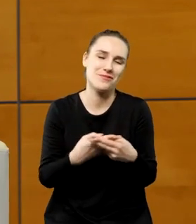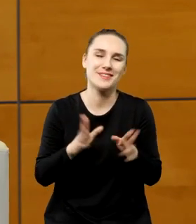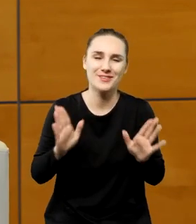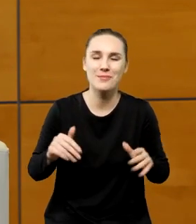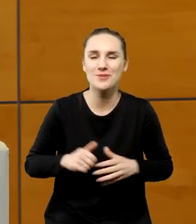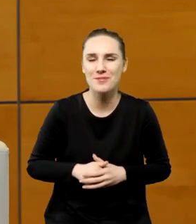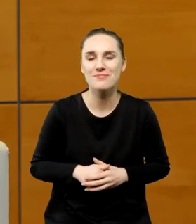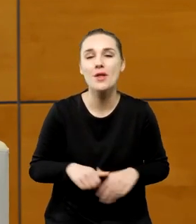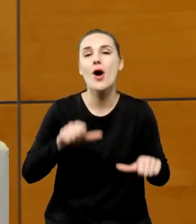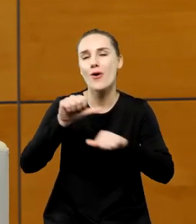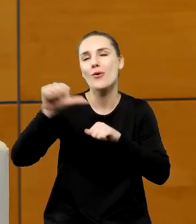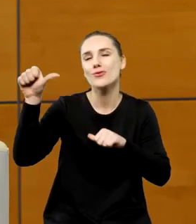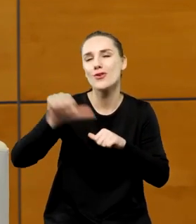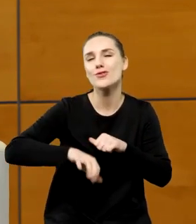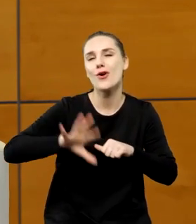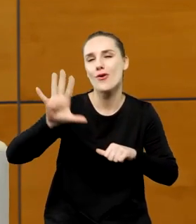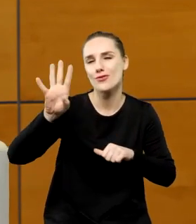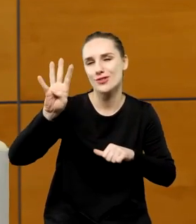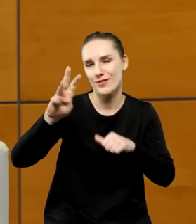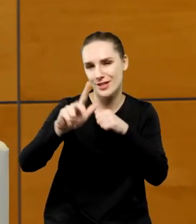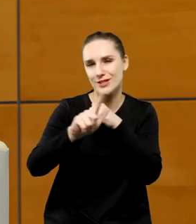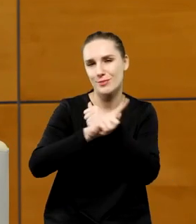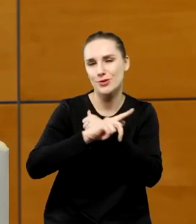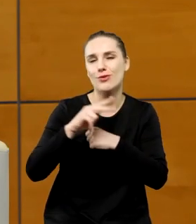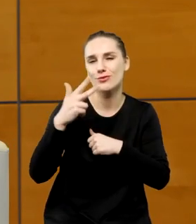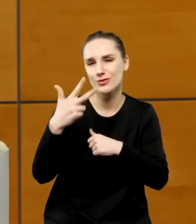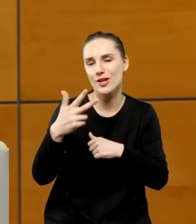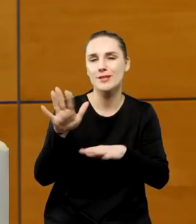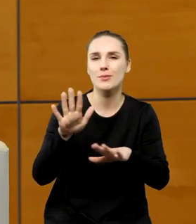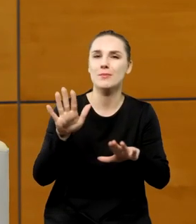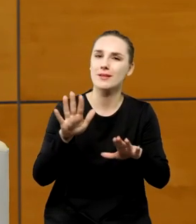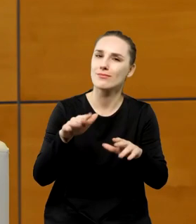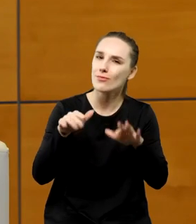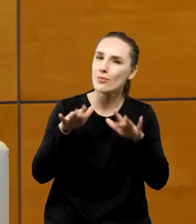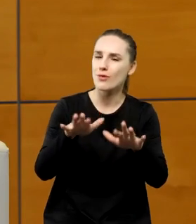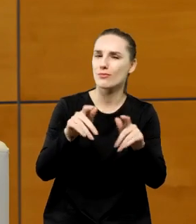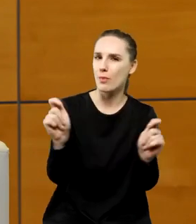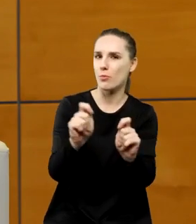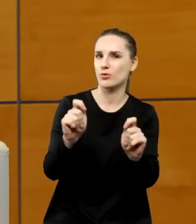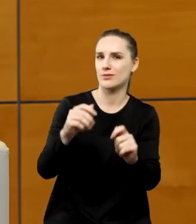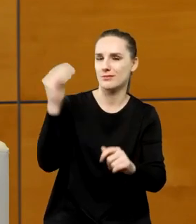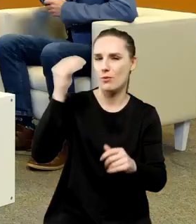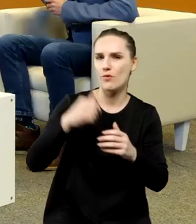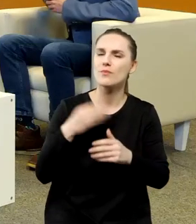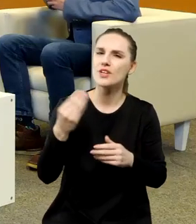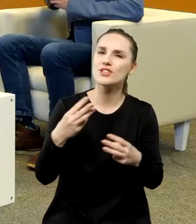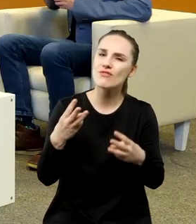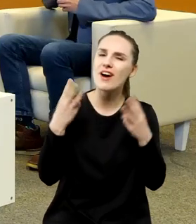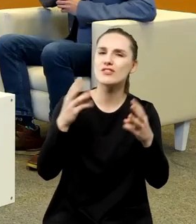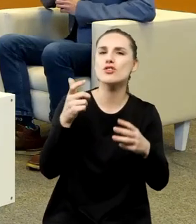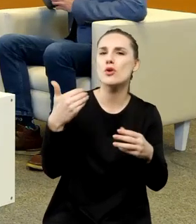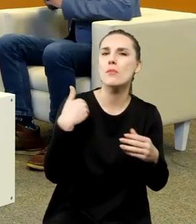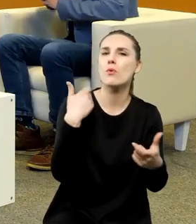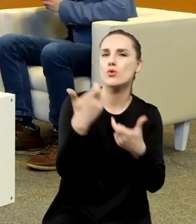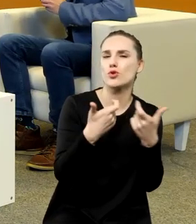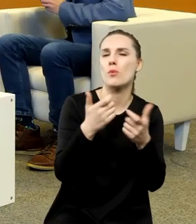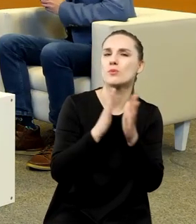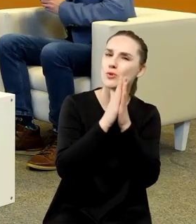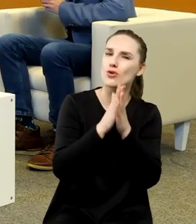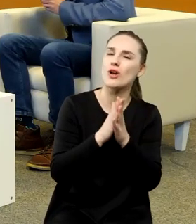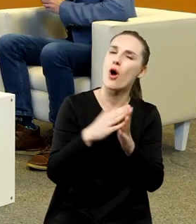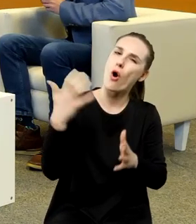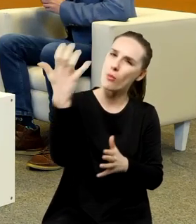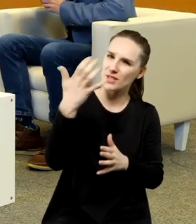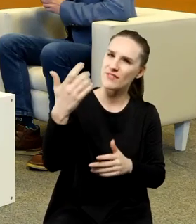jako właśnie ten impuls naukowy to może o kilku takich najważniejszych inicjatywach jeszcze dla naszych widzów tutaj